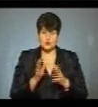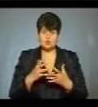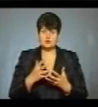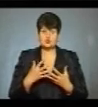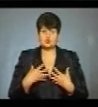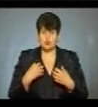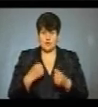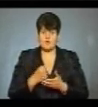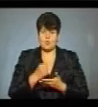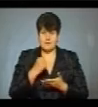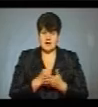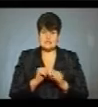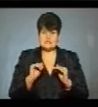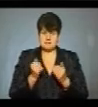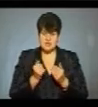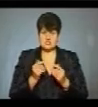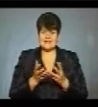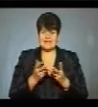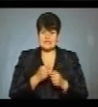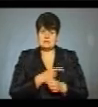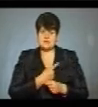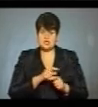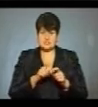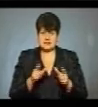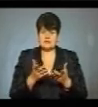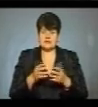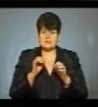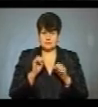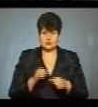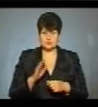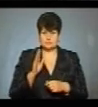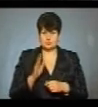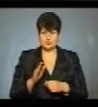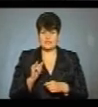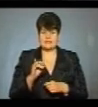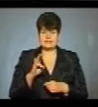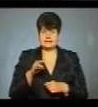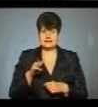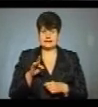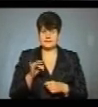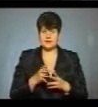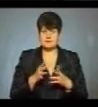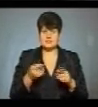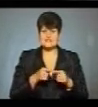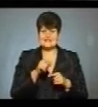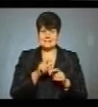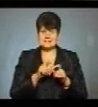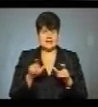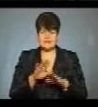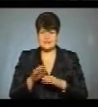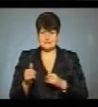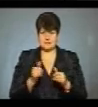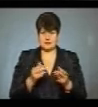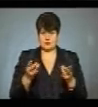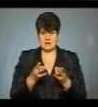ухвалять, то зменшиться кількість медзакладів, де студенти зможуть проходити інтернатуру. Адже більшість із цих закладів не забезпечені